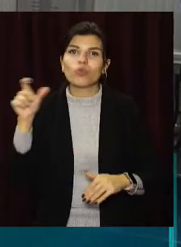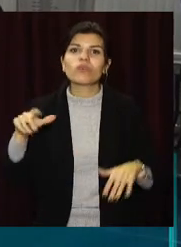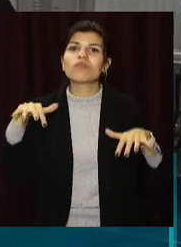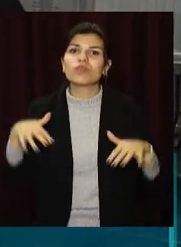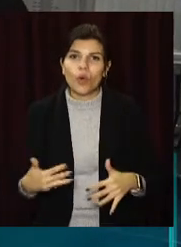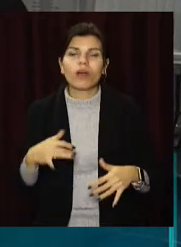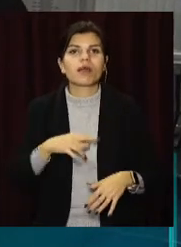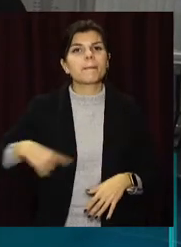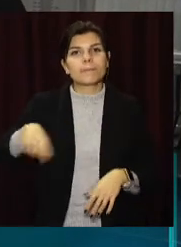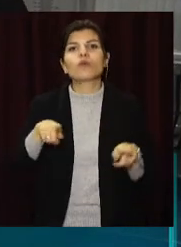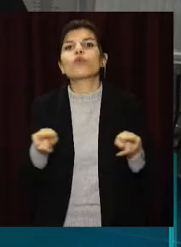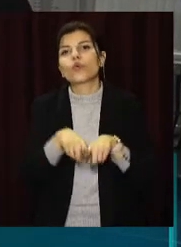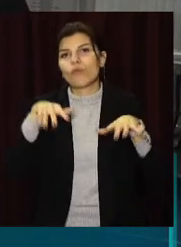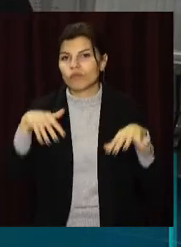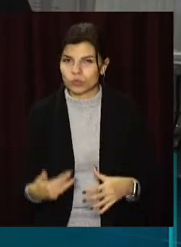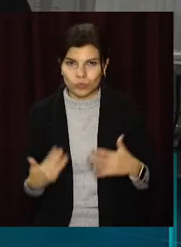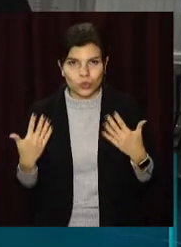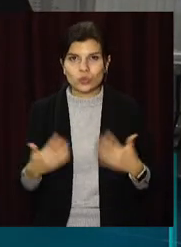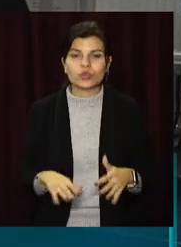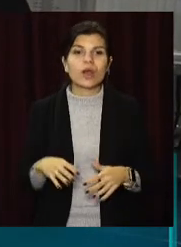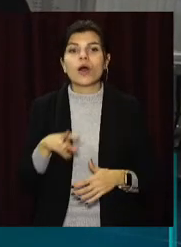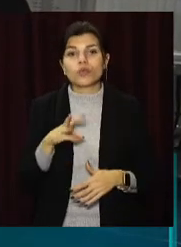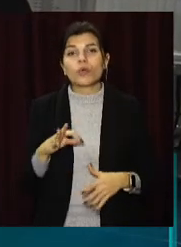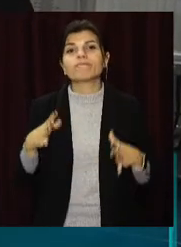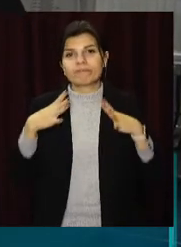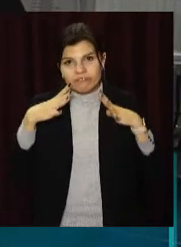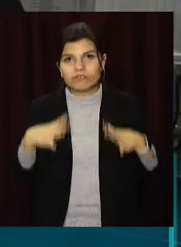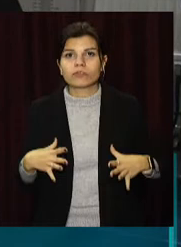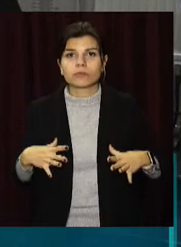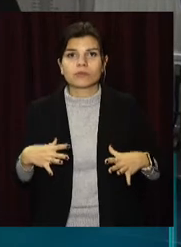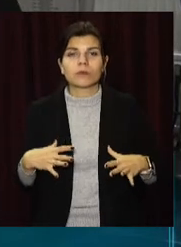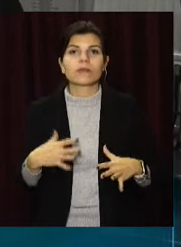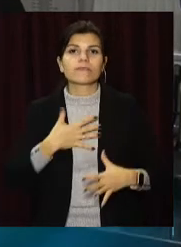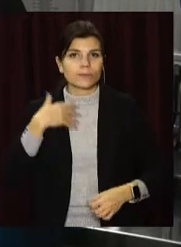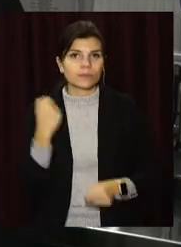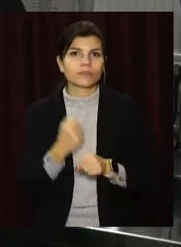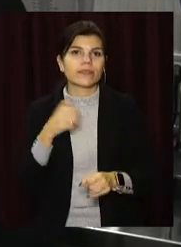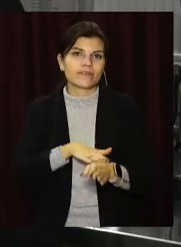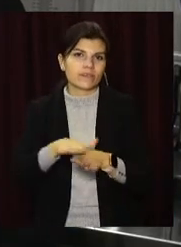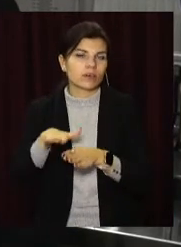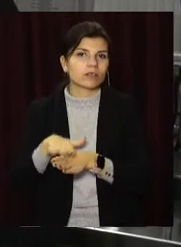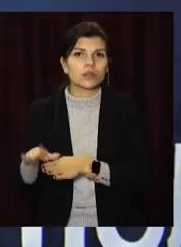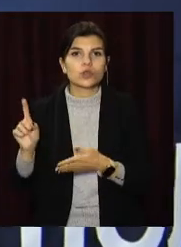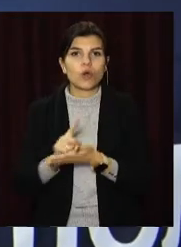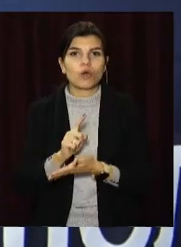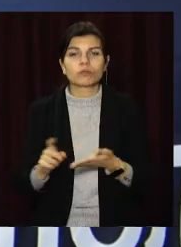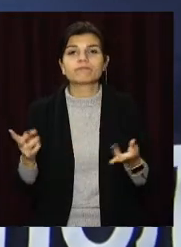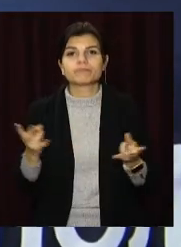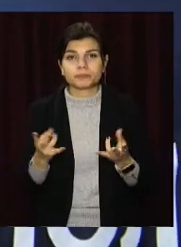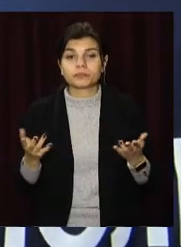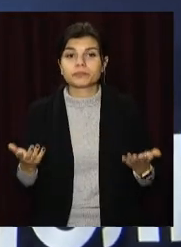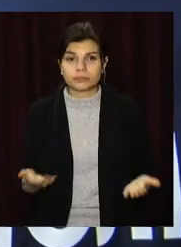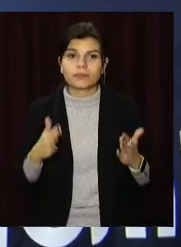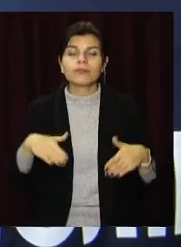втомилися вже, але ми мушимо притримуватися цих карантинних норм». Наступна